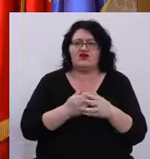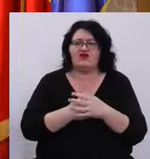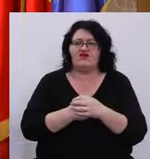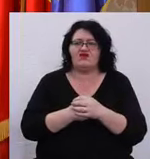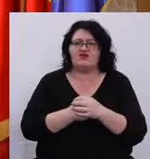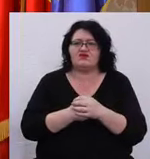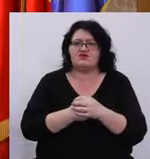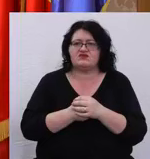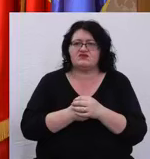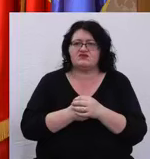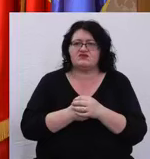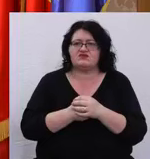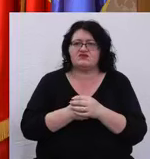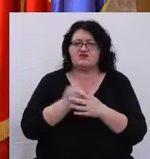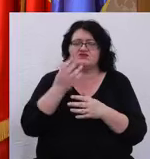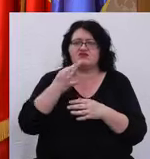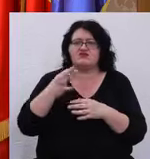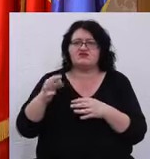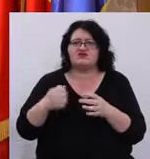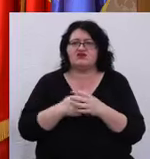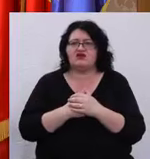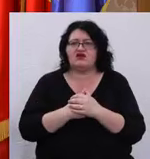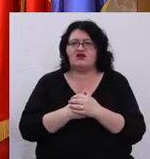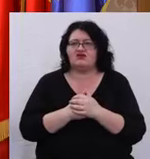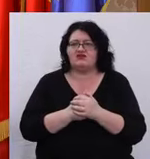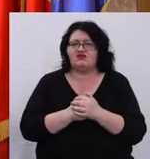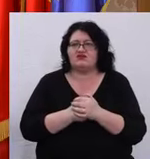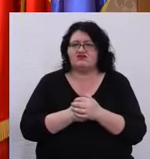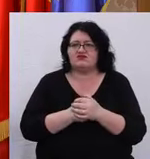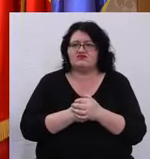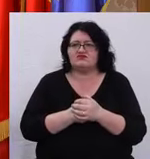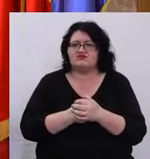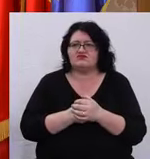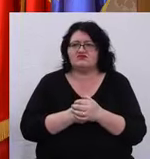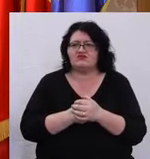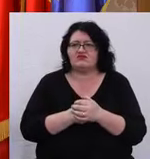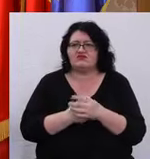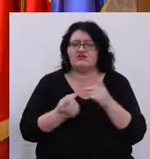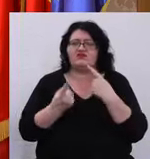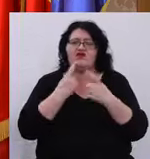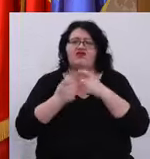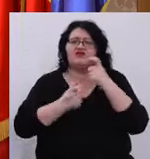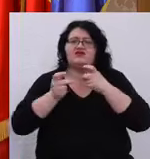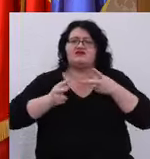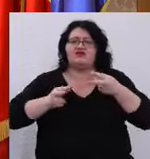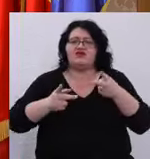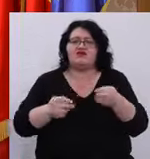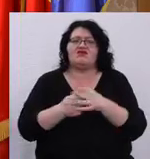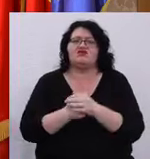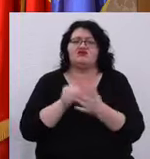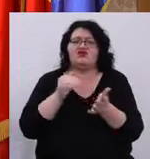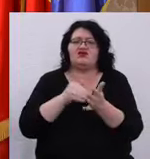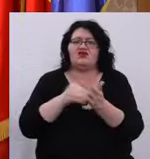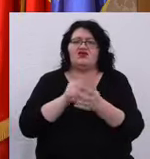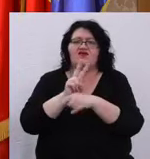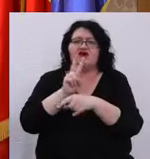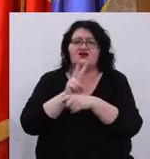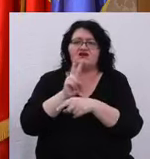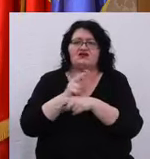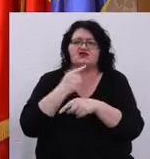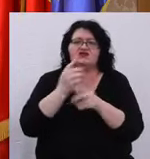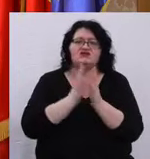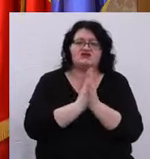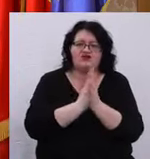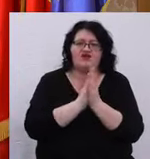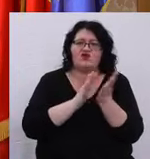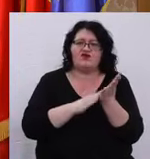a celorlalte forme, mai ales de cancer. Ca am vorbit de cancer, vreau să vă atrag atenția și să